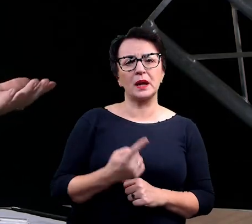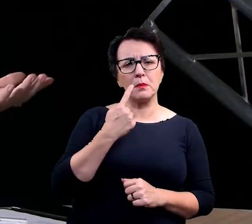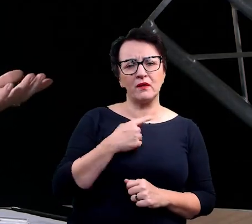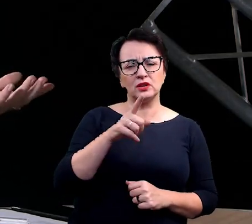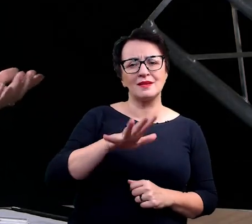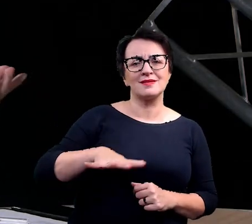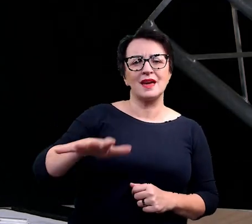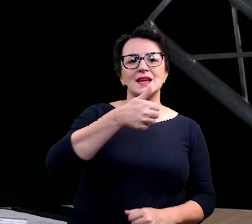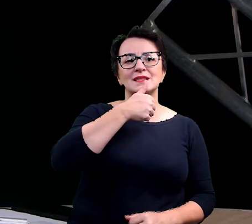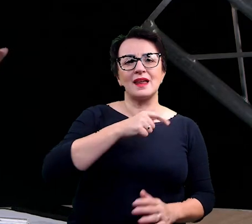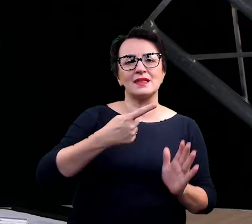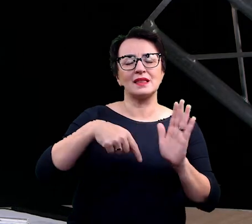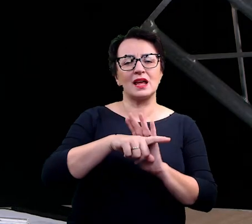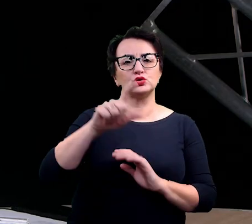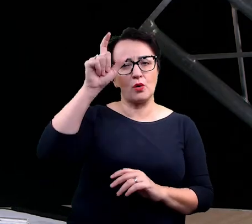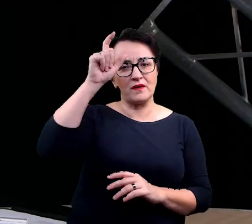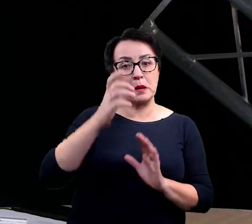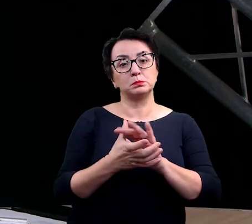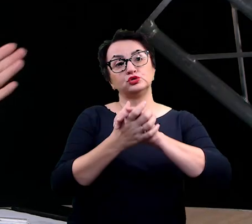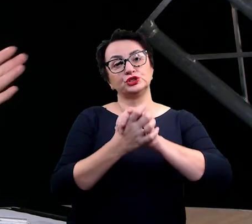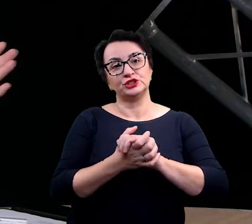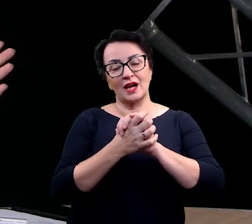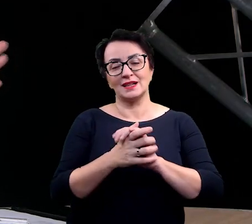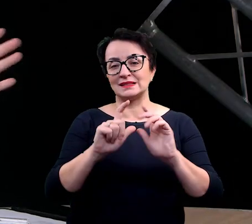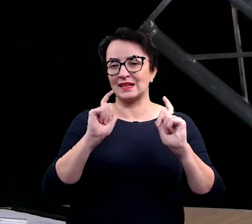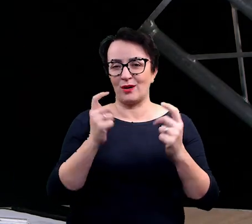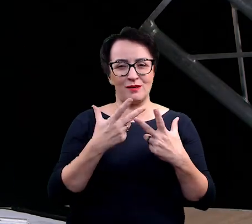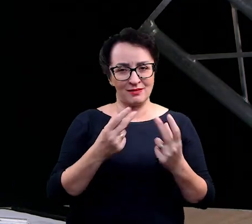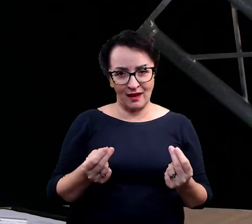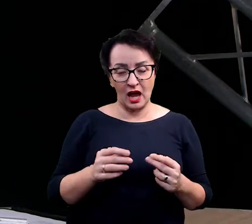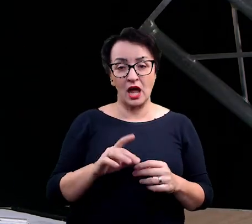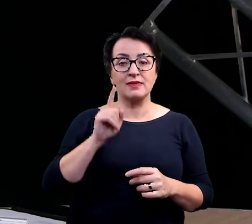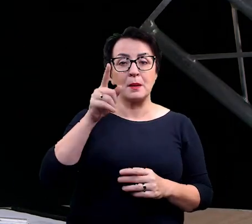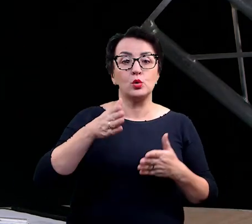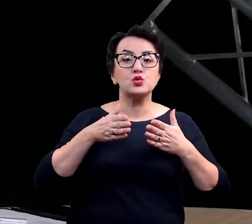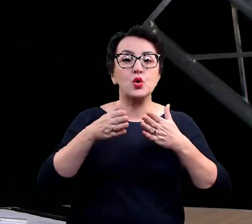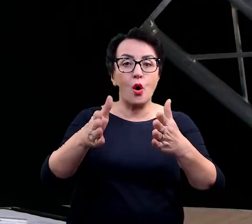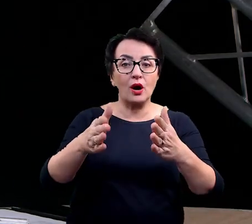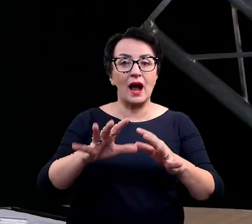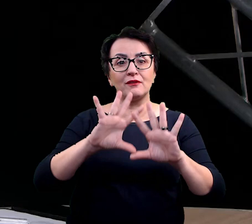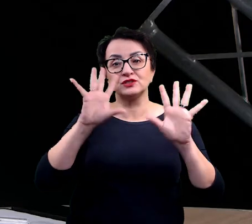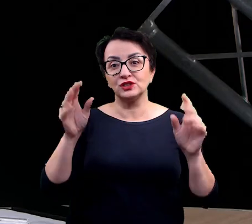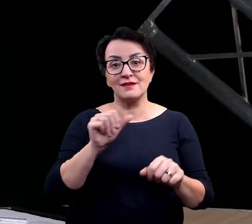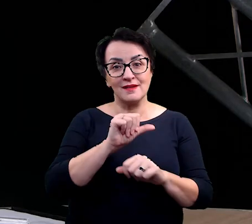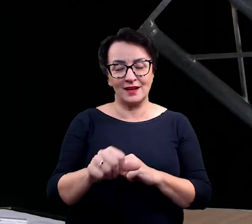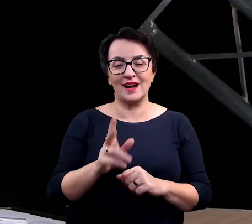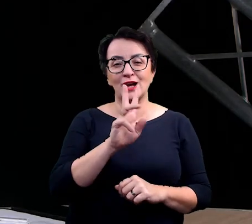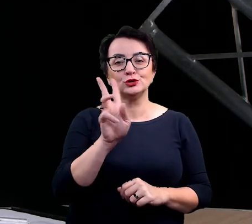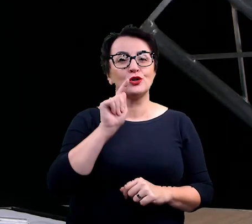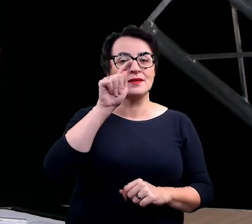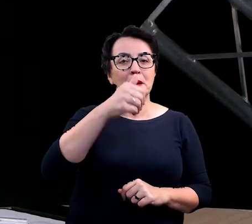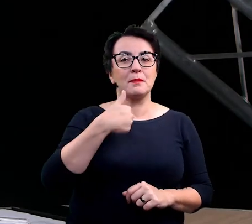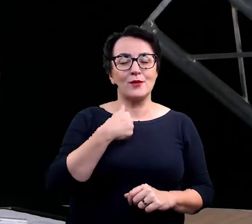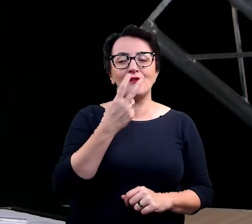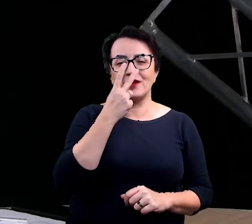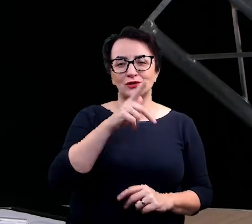przyjazny, tak? To nie jest też tak, że tam wszędzie są drogi, każdy kto był w Islandii to wie, że tam raczej jest taki teren